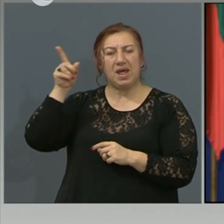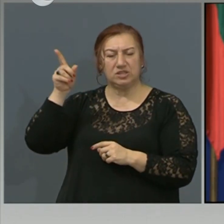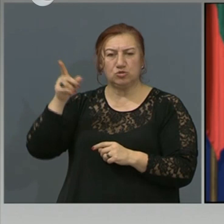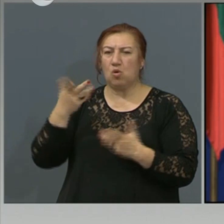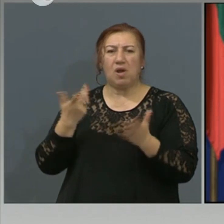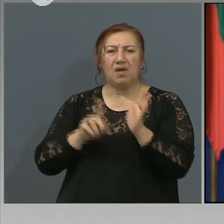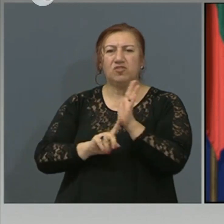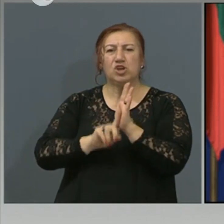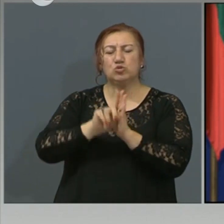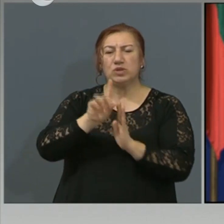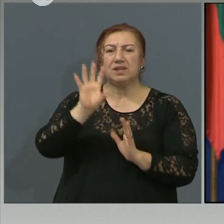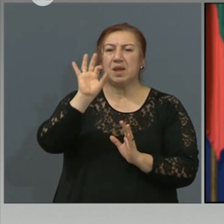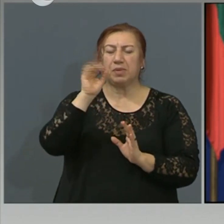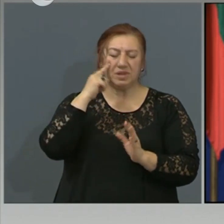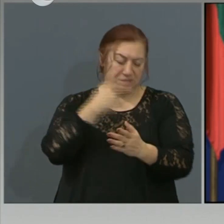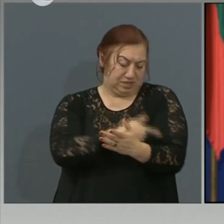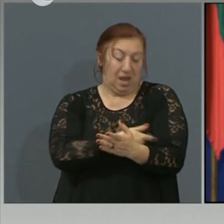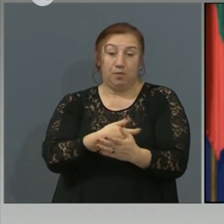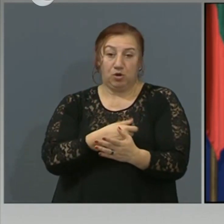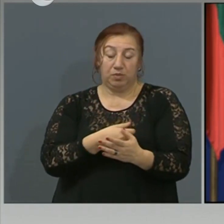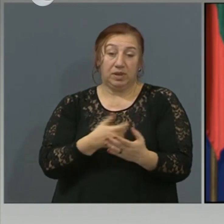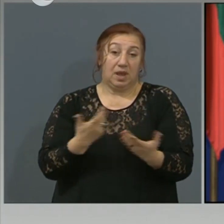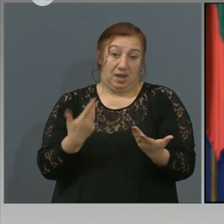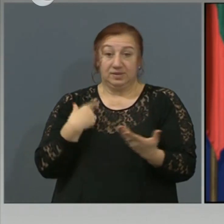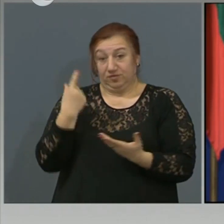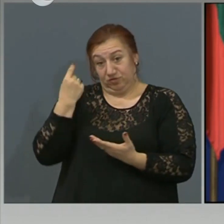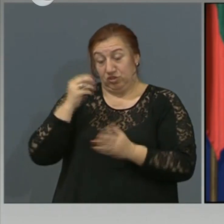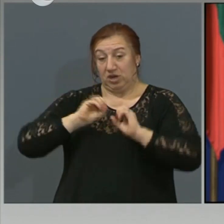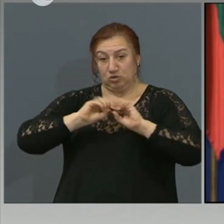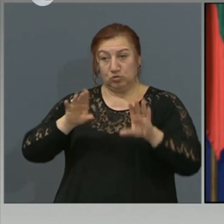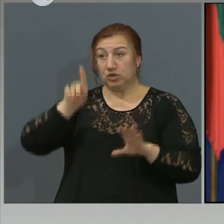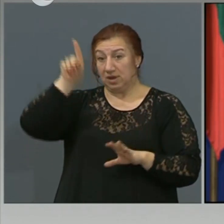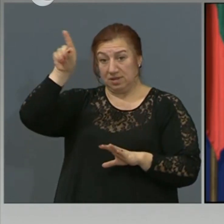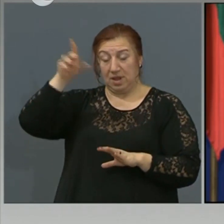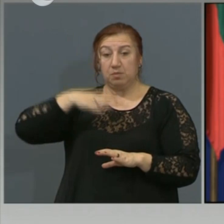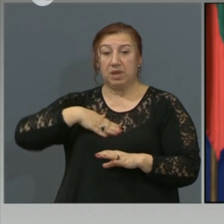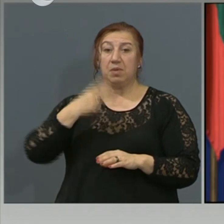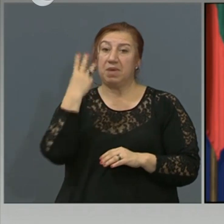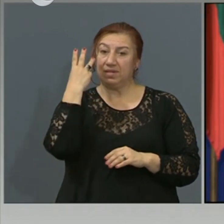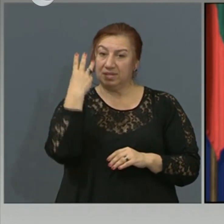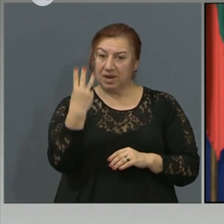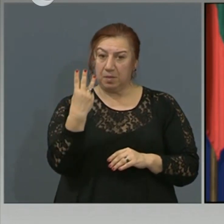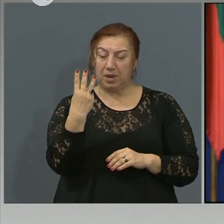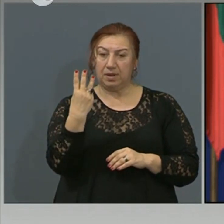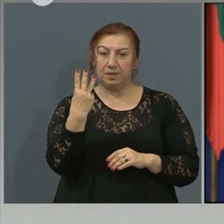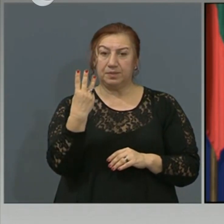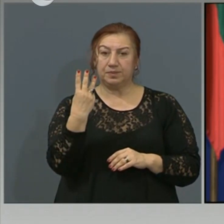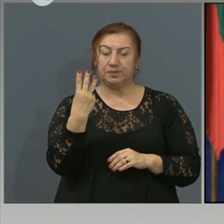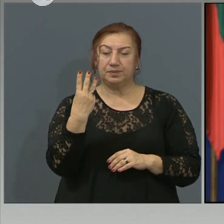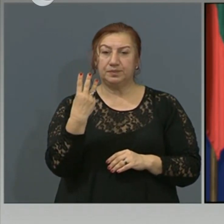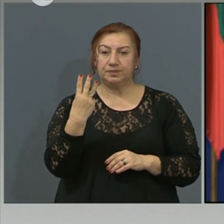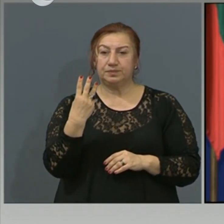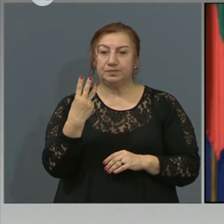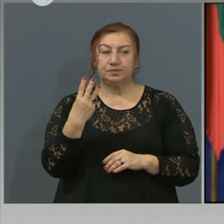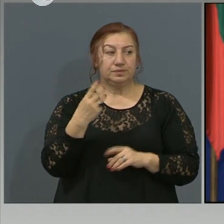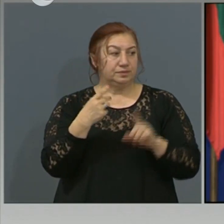50-те проби, които взехте? Аз ги съобщих вчера. Имаме 3 манови. 3 манови. Да. И